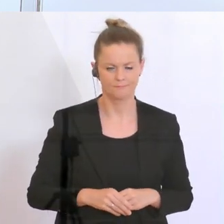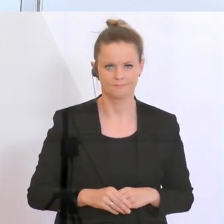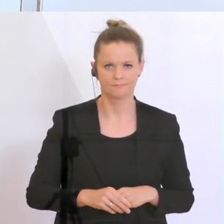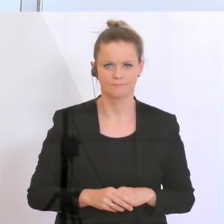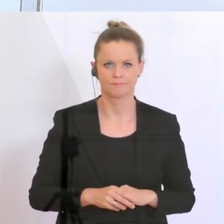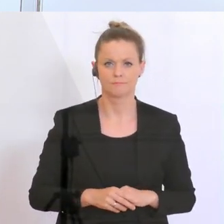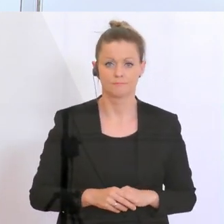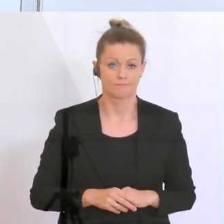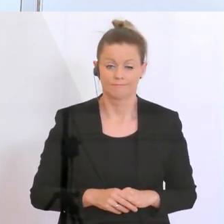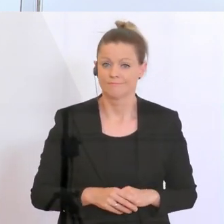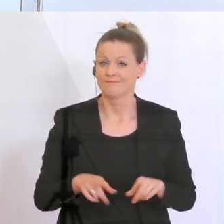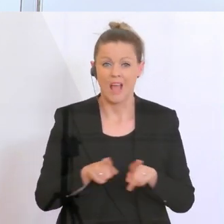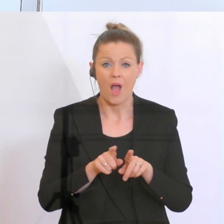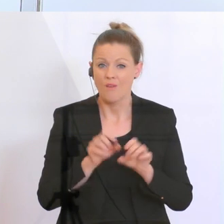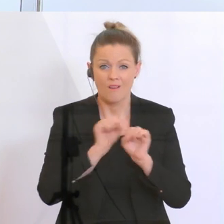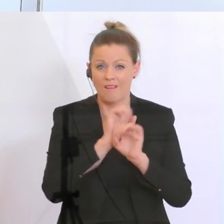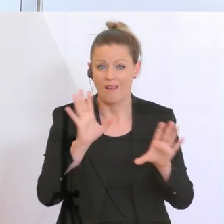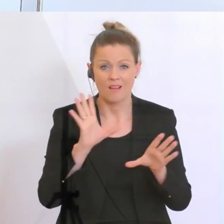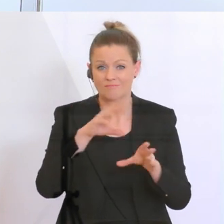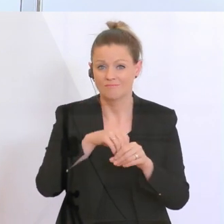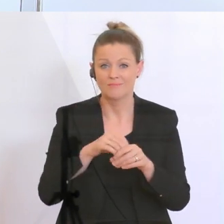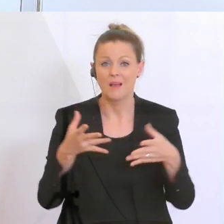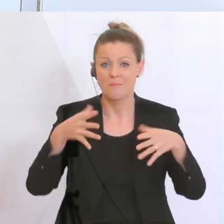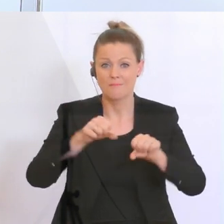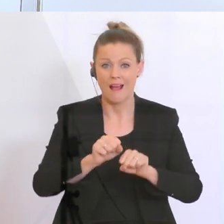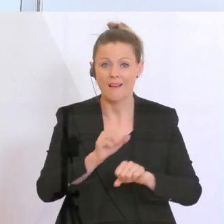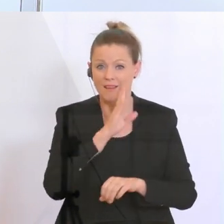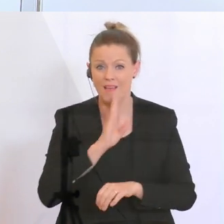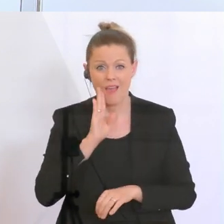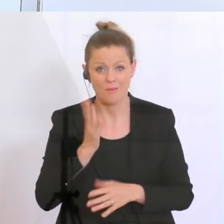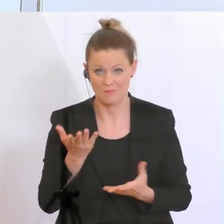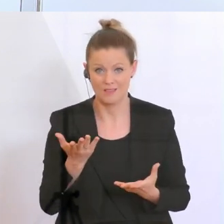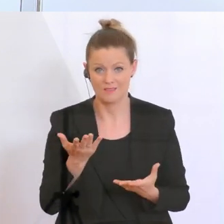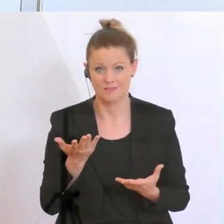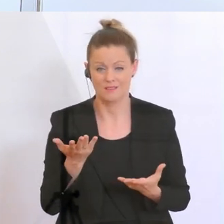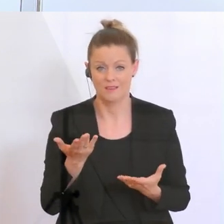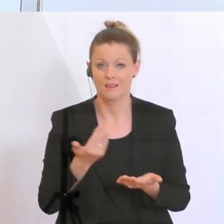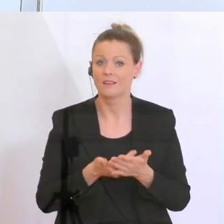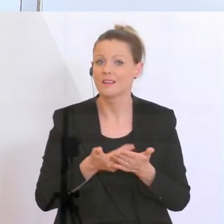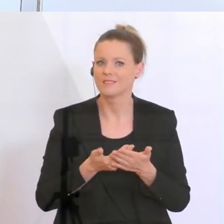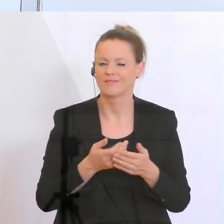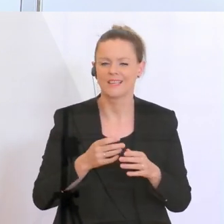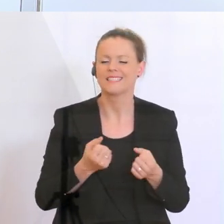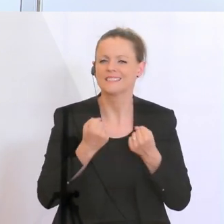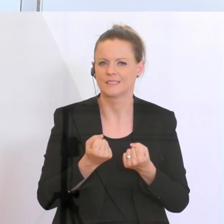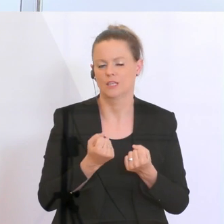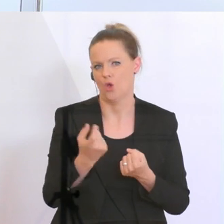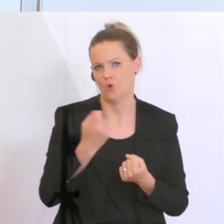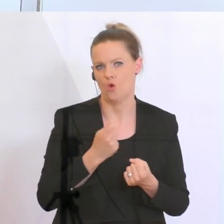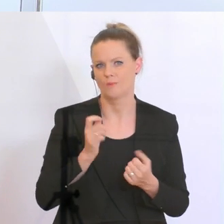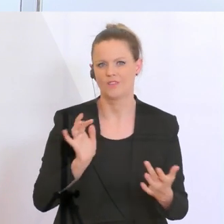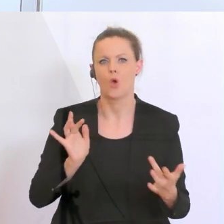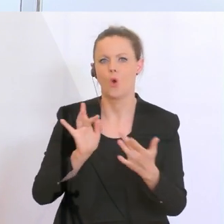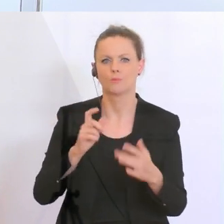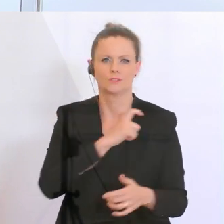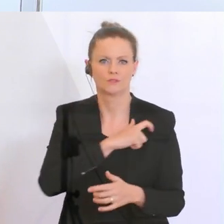unterliegt natürlich auch alles dem Bankgeheimnis und weil wir gewusst haben, dass es hier zu potenziellen Fragen seitens der Opposition und von anderen